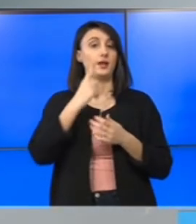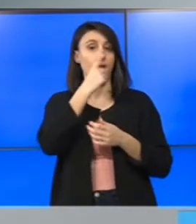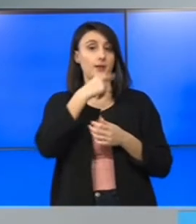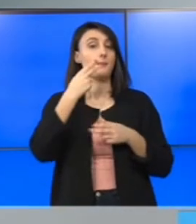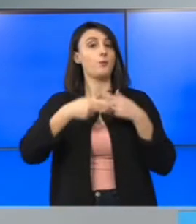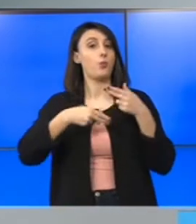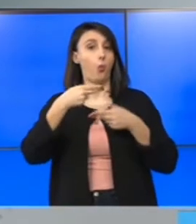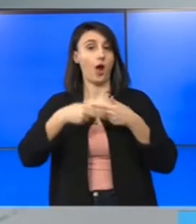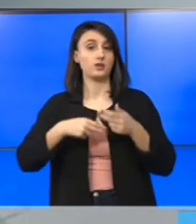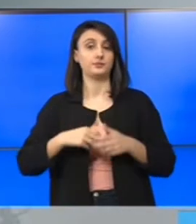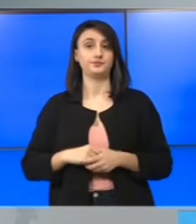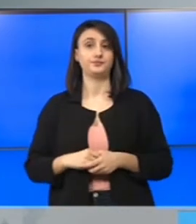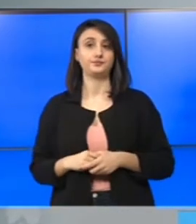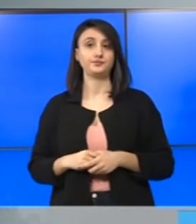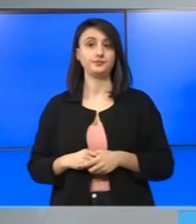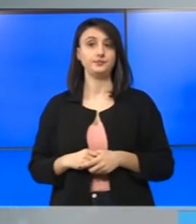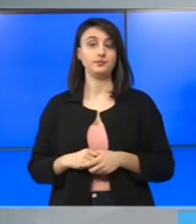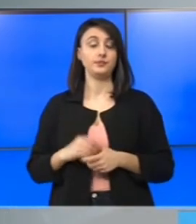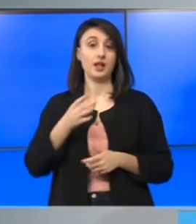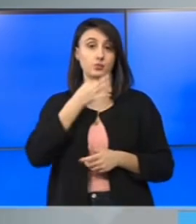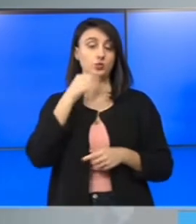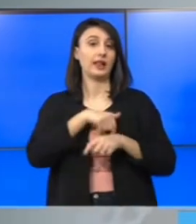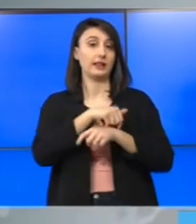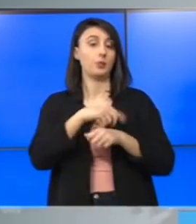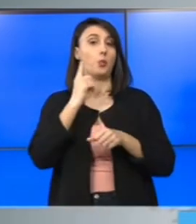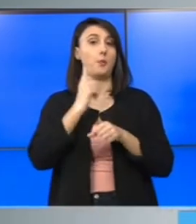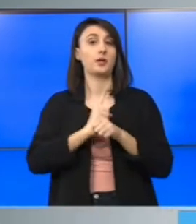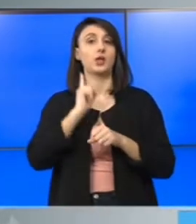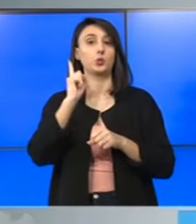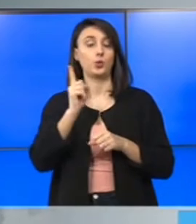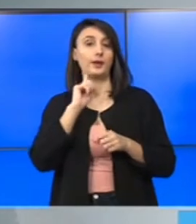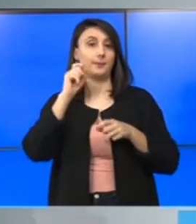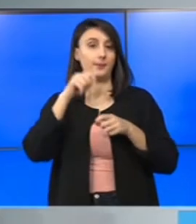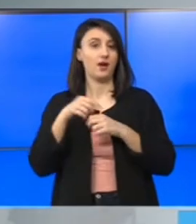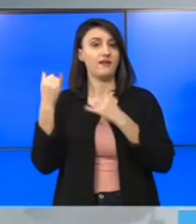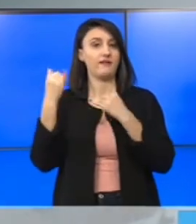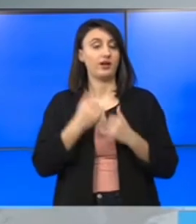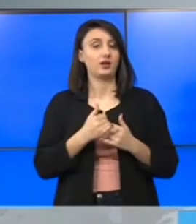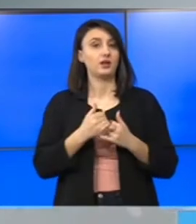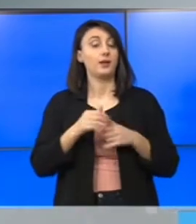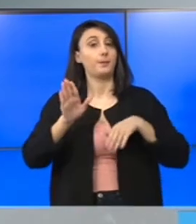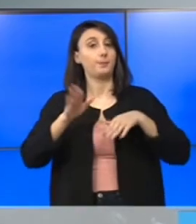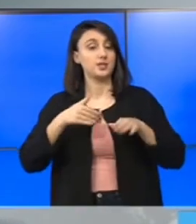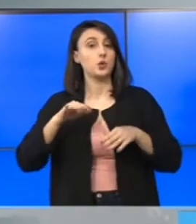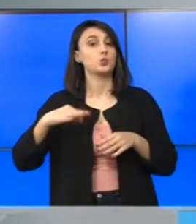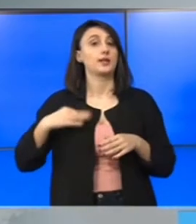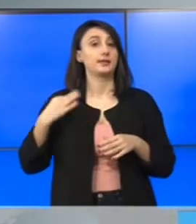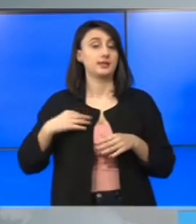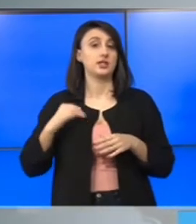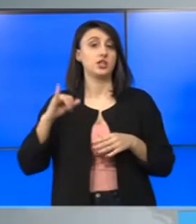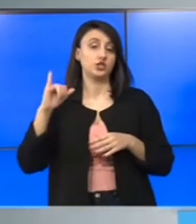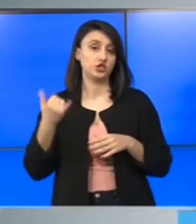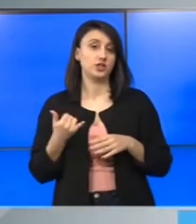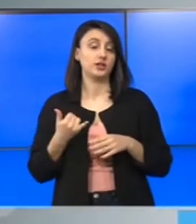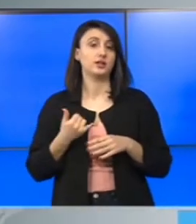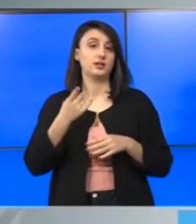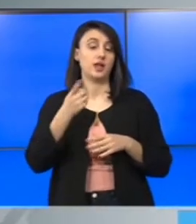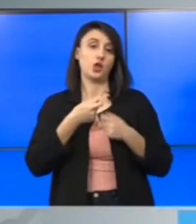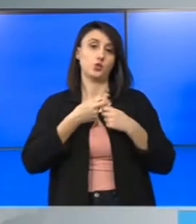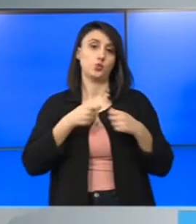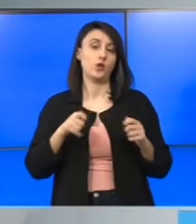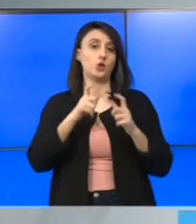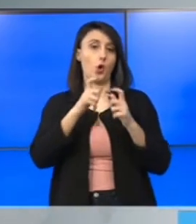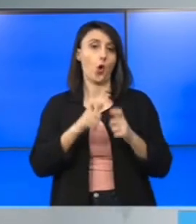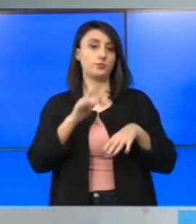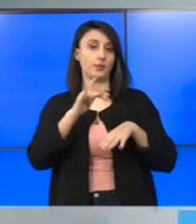COVID. Nelu Tătaru a precizat că, în timpul mandatului său, implicarea a venit nu doar din partea Ministerului Sănătății, ci din partea întregului